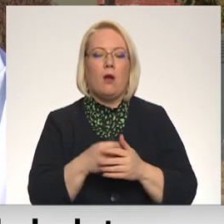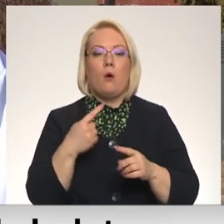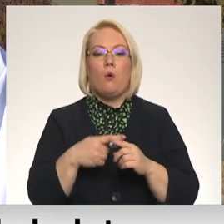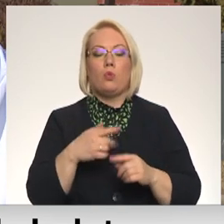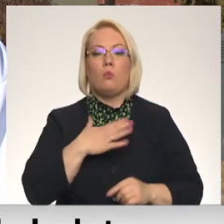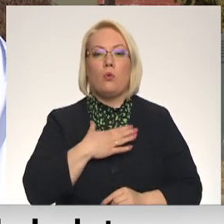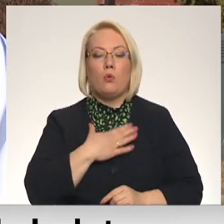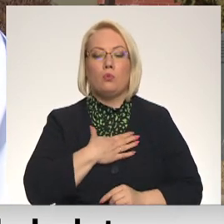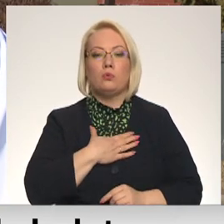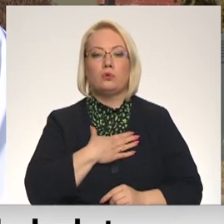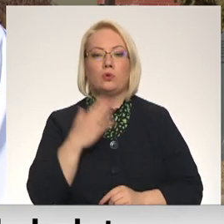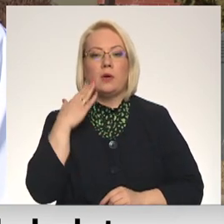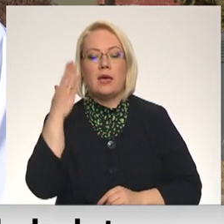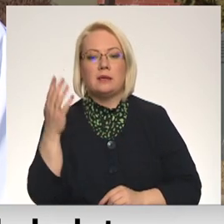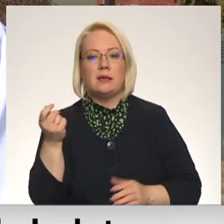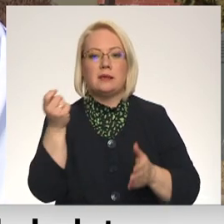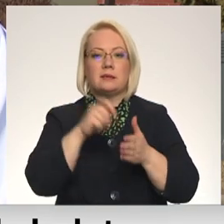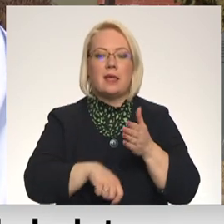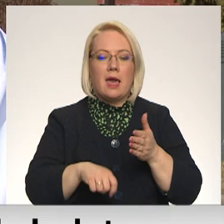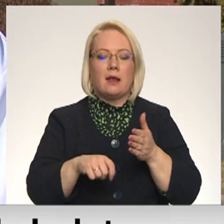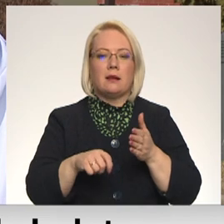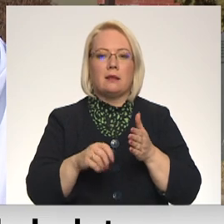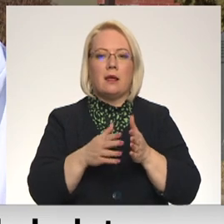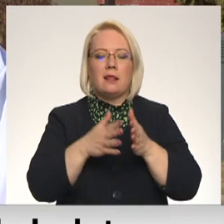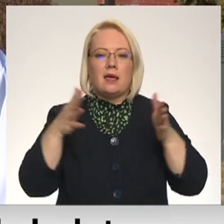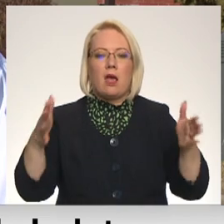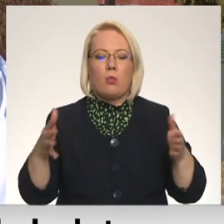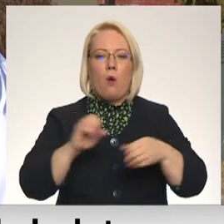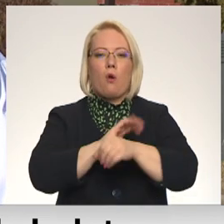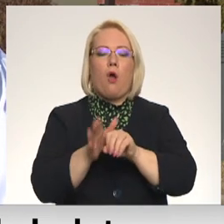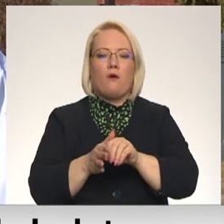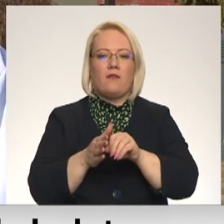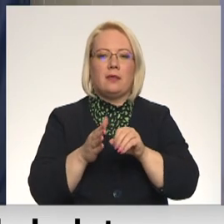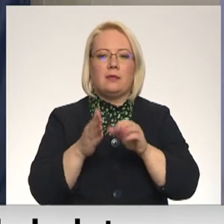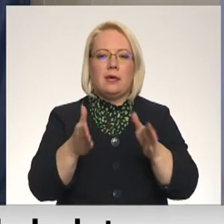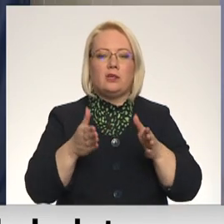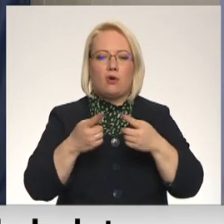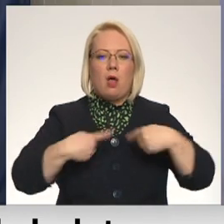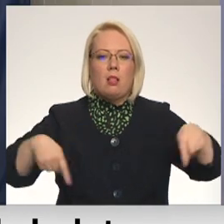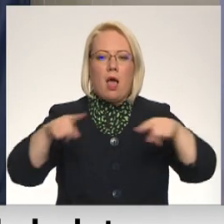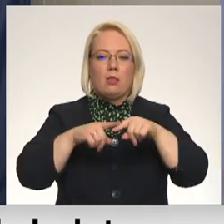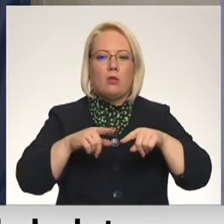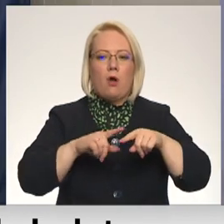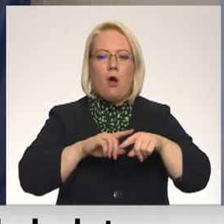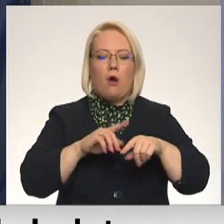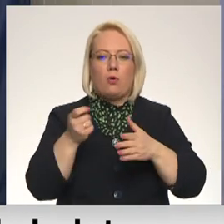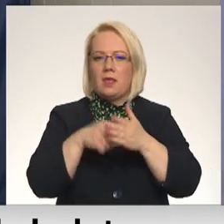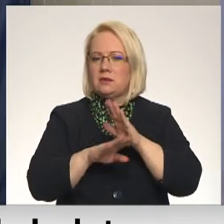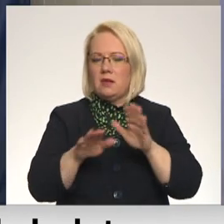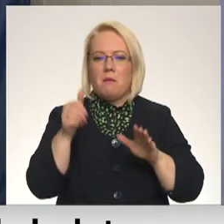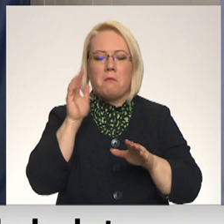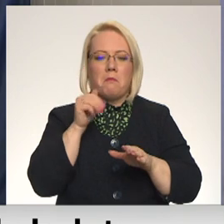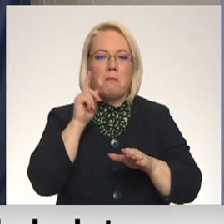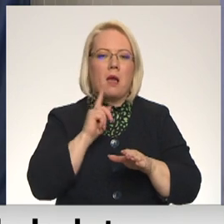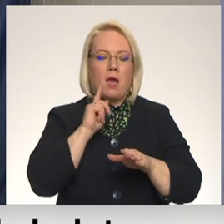ieceras slēgt lielo covidu izolātoru pagaidām nerealizējas. Diemžēl mēs ar